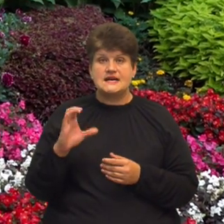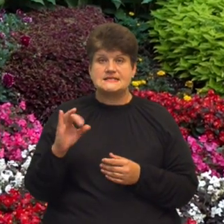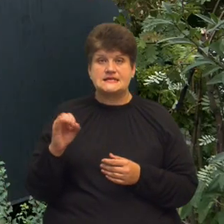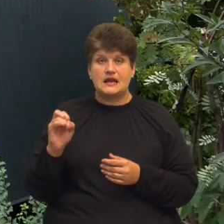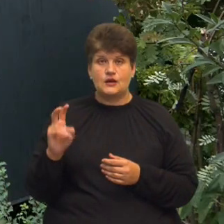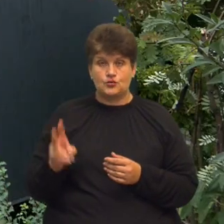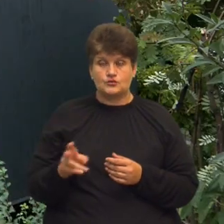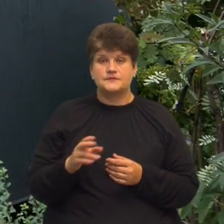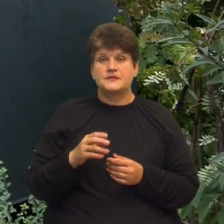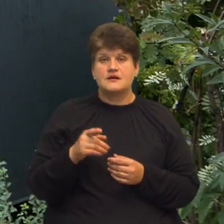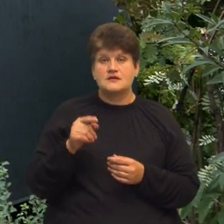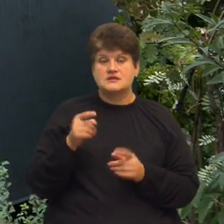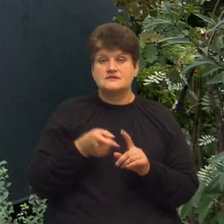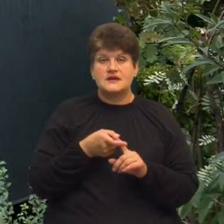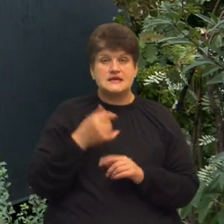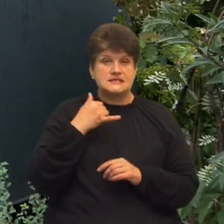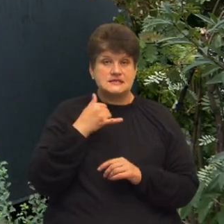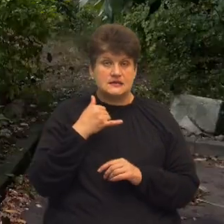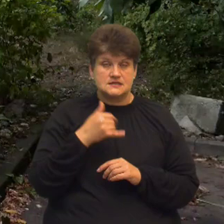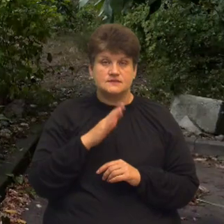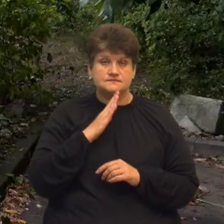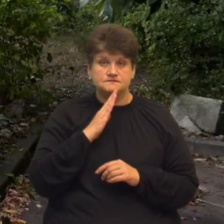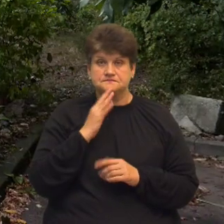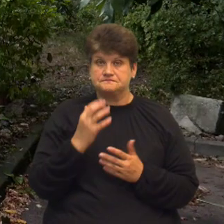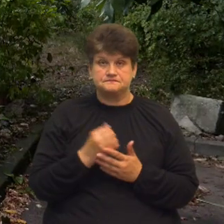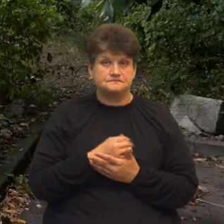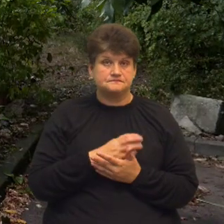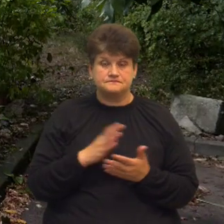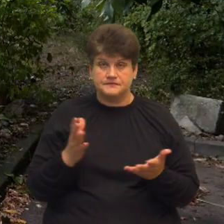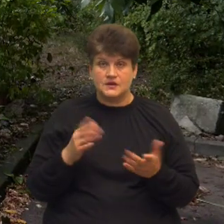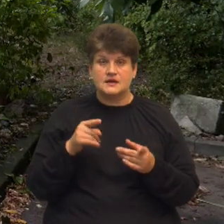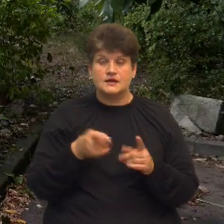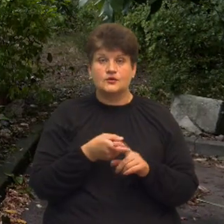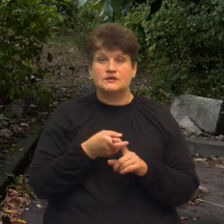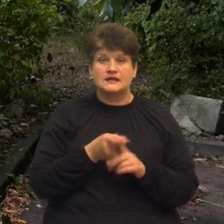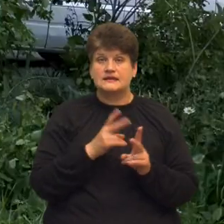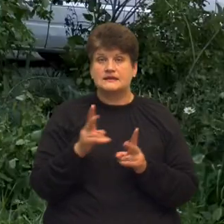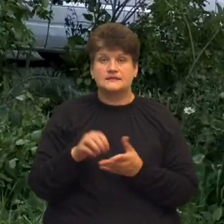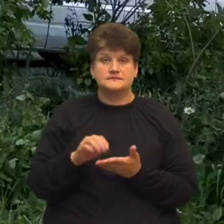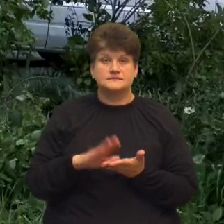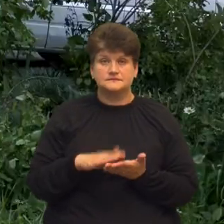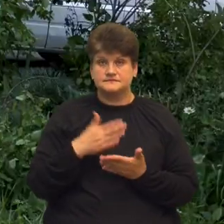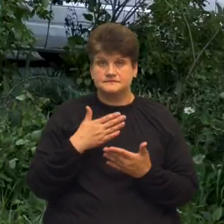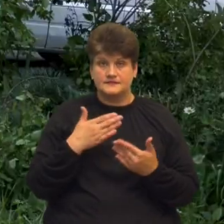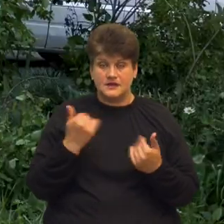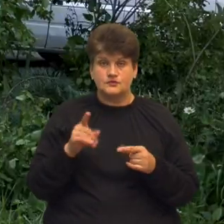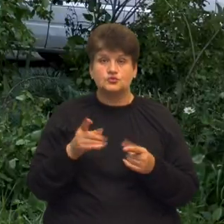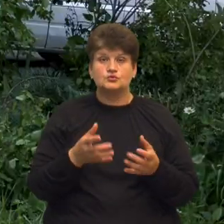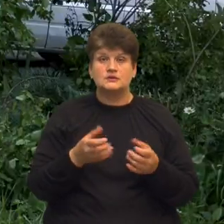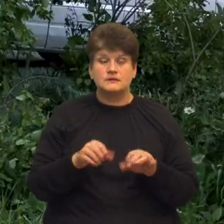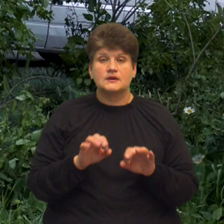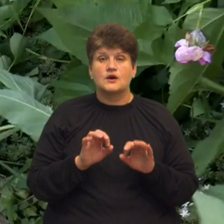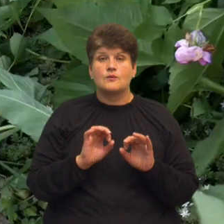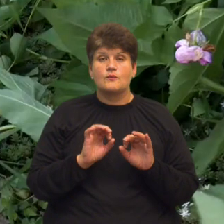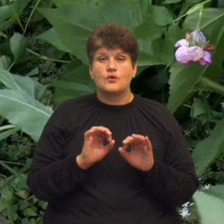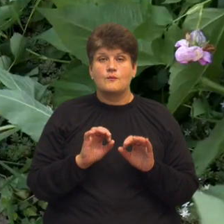'яна Зварич. Зв'язатися з орендаркою нам не далося, тому що її контакти ніде не зазначені. Аби отримати коментар поліції